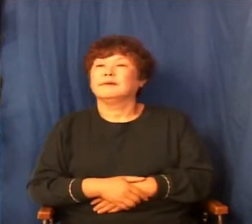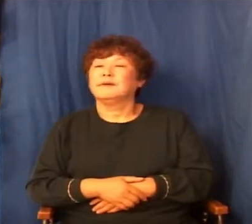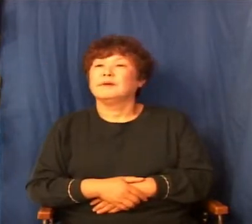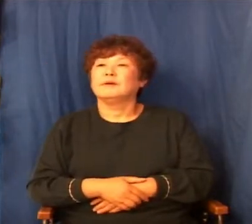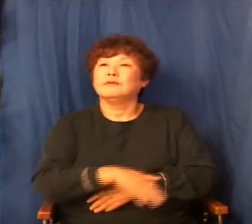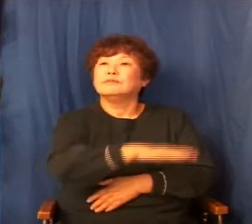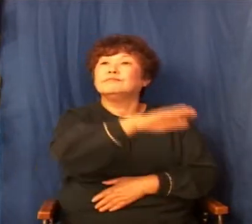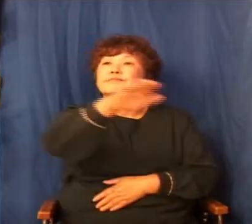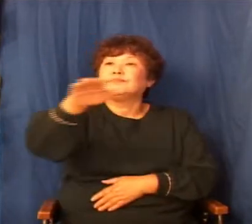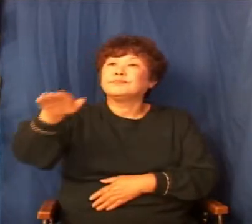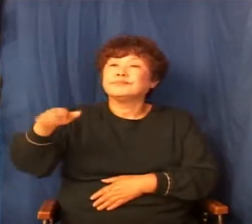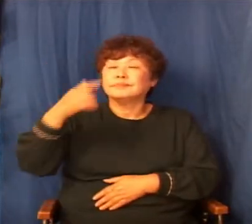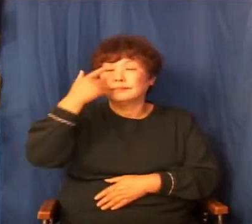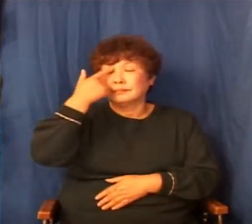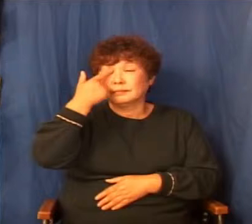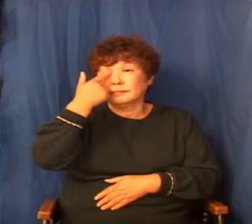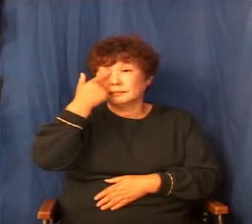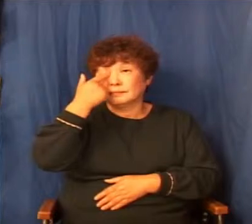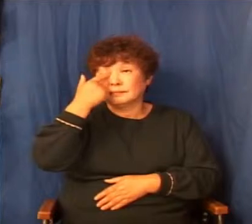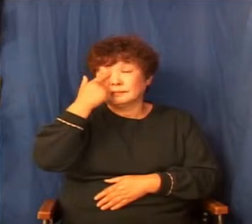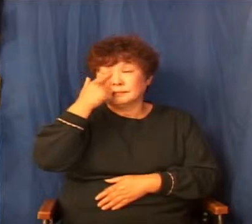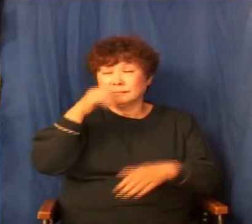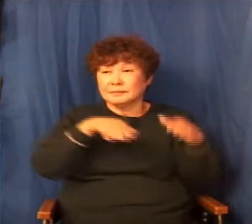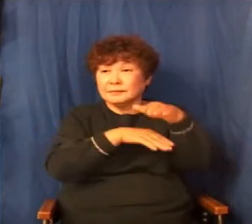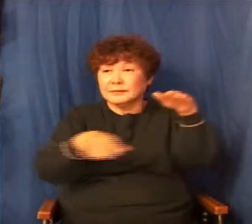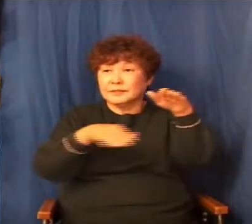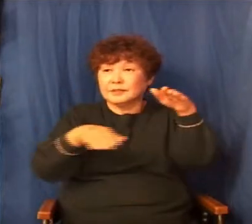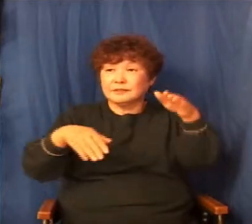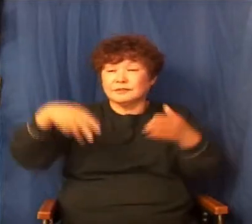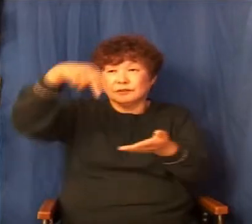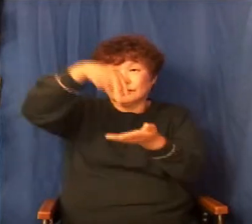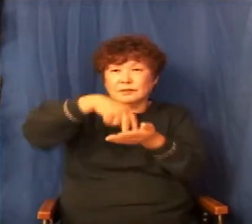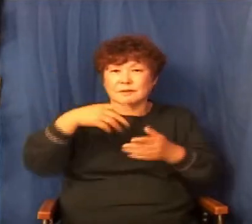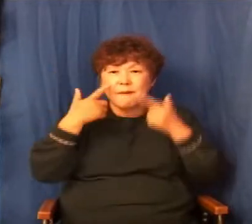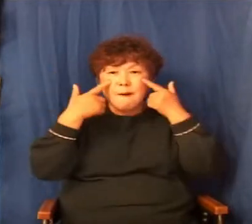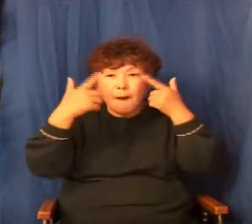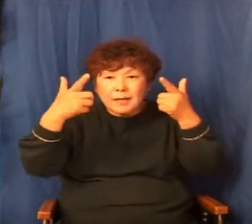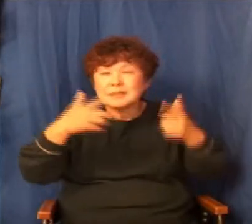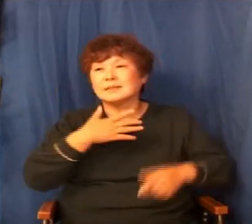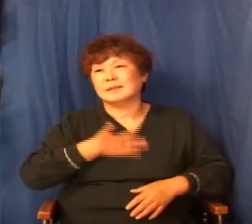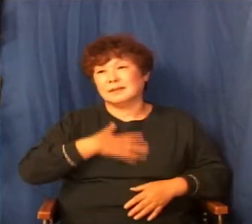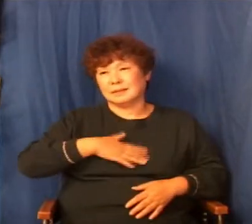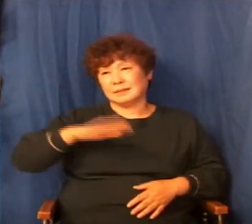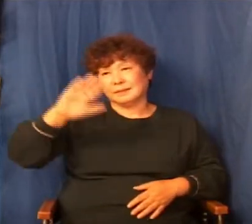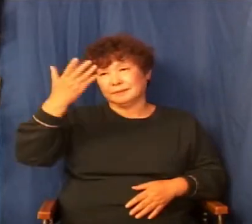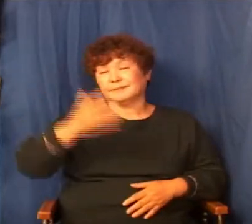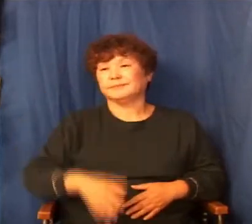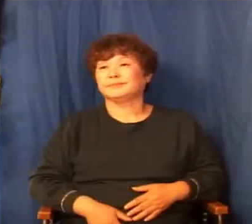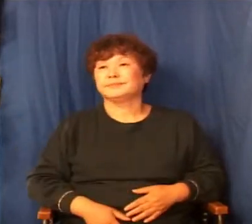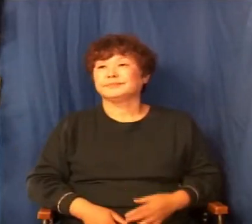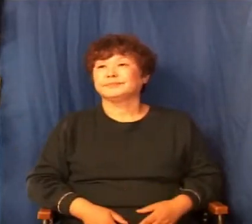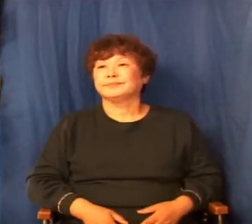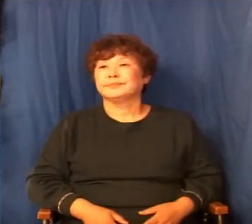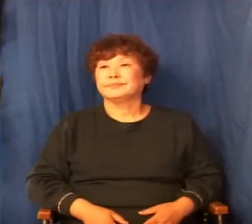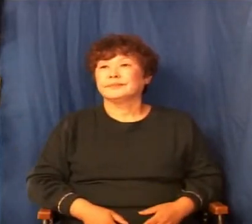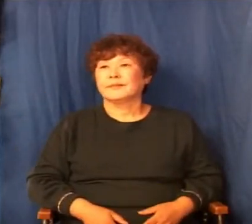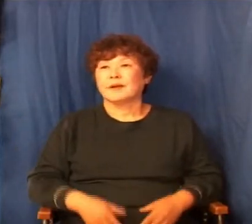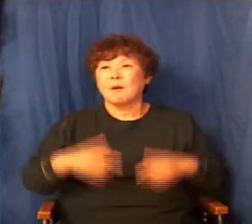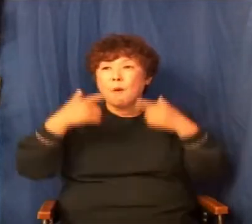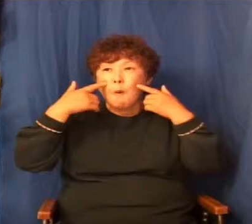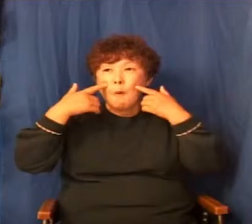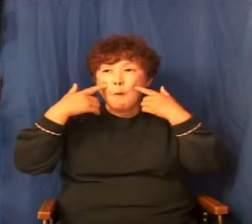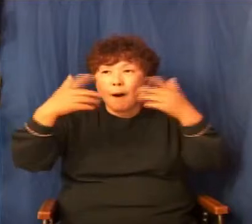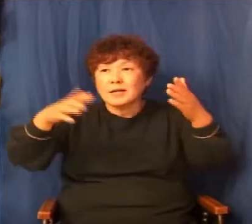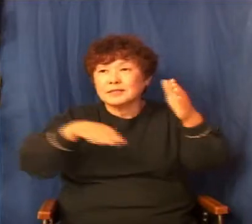우리는 기준이 딱 서니까 명확해져요. 그래서 확실한